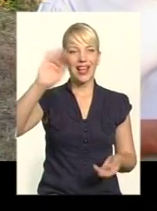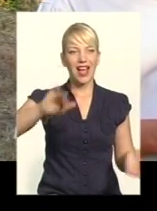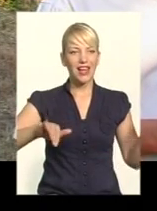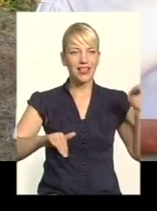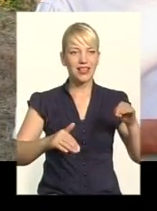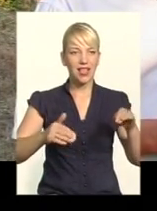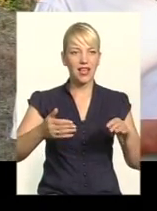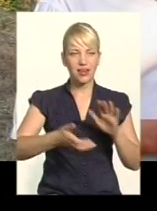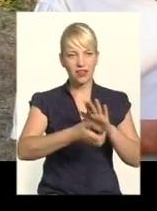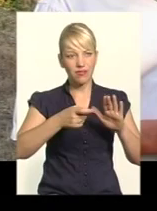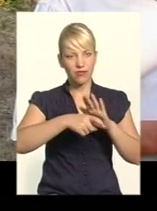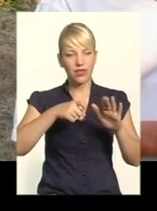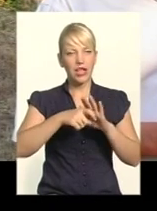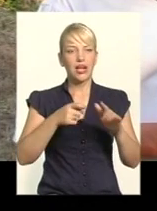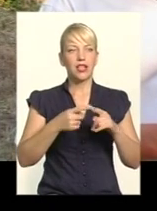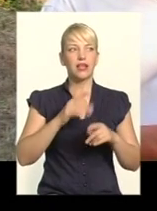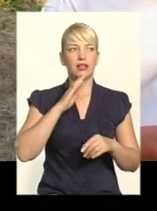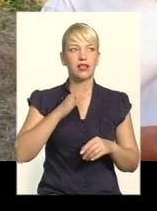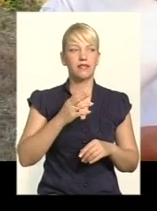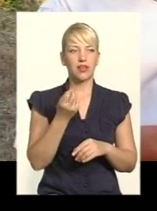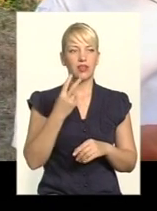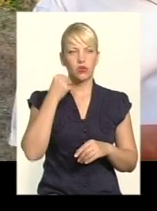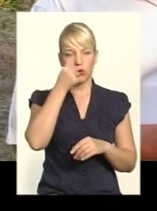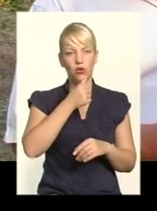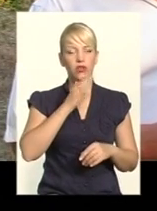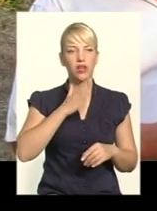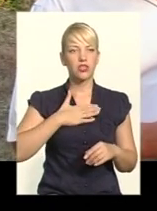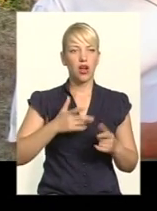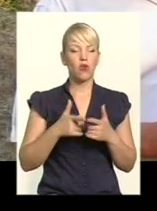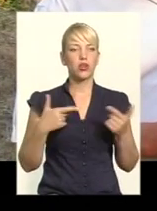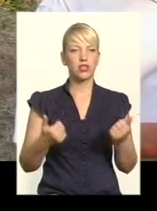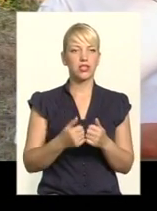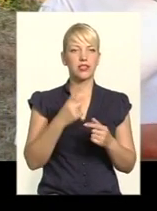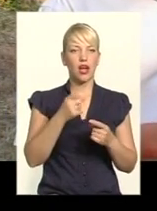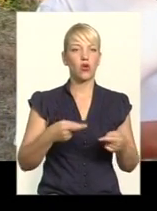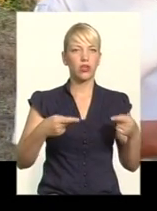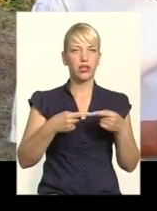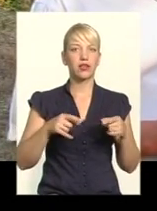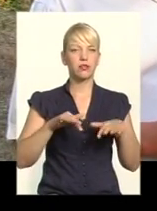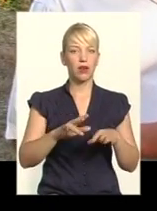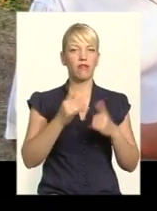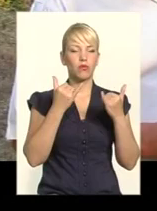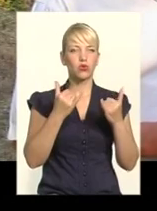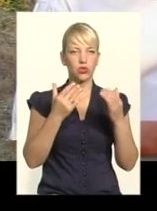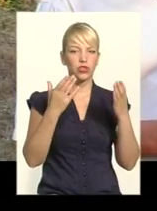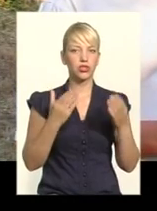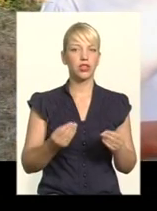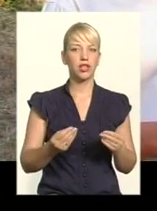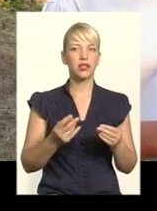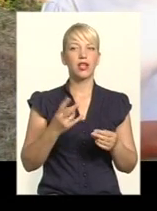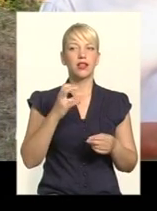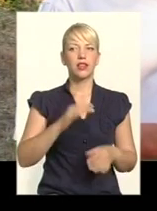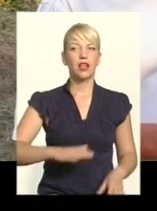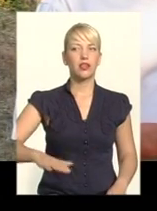І от з 2012 року організація за конкретні справи по сьогоднішній день на